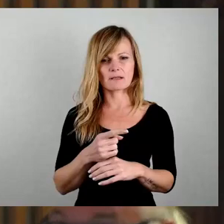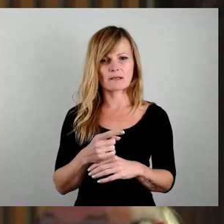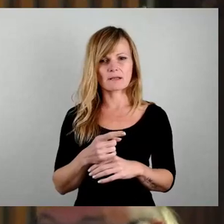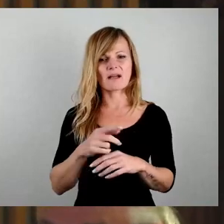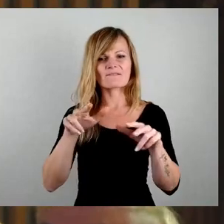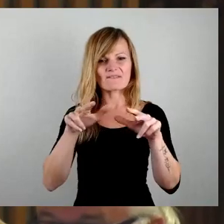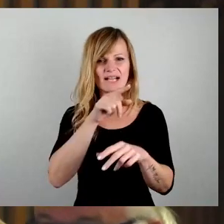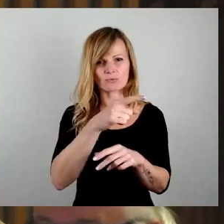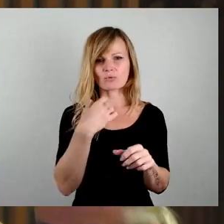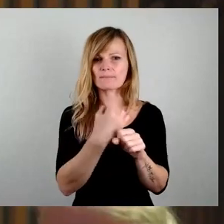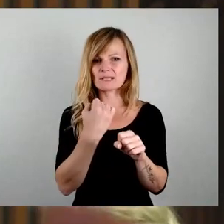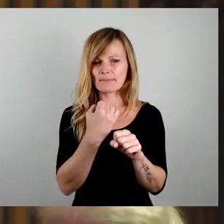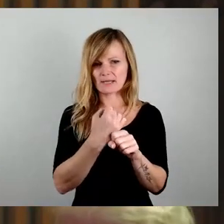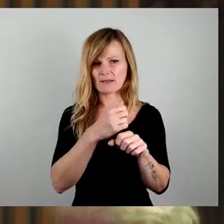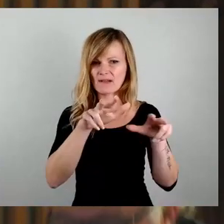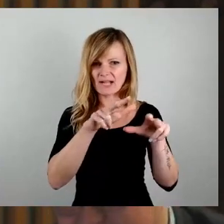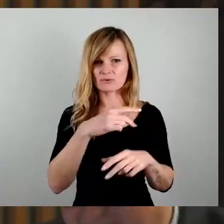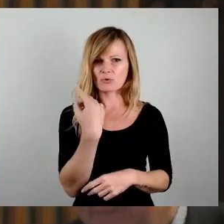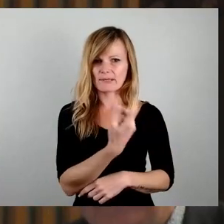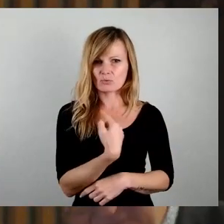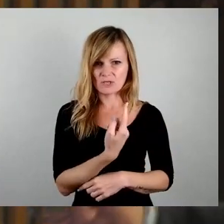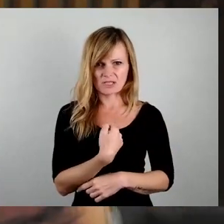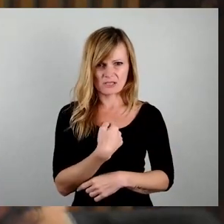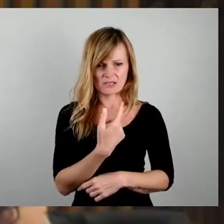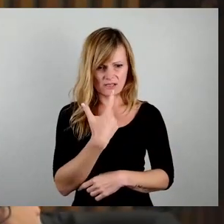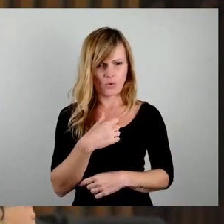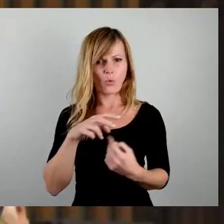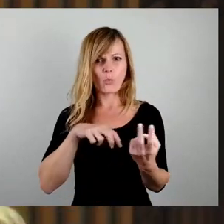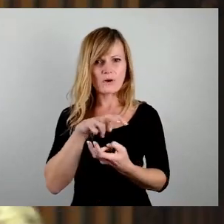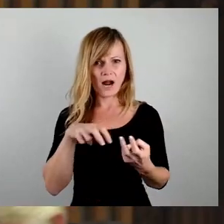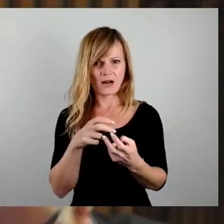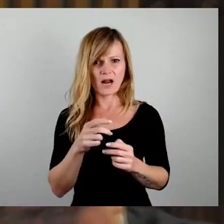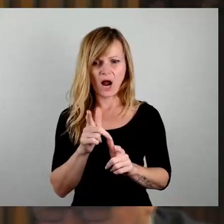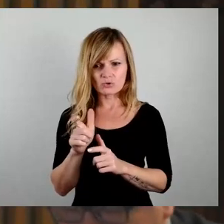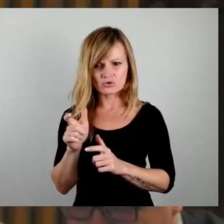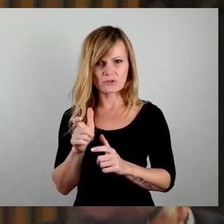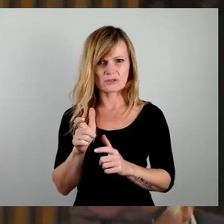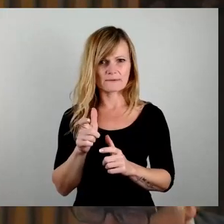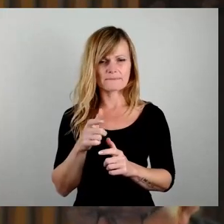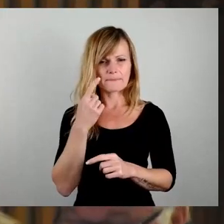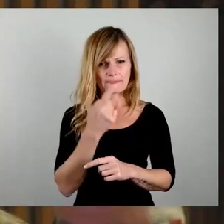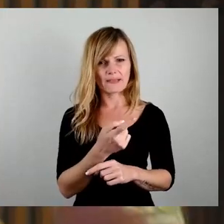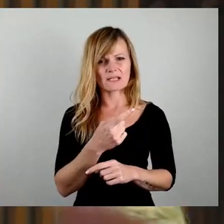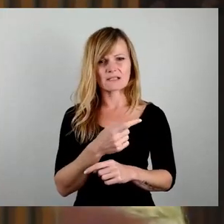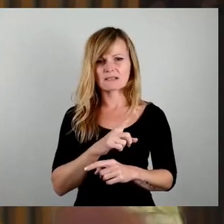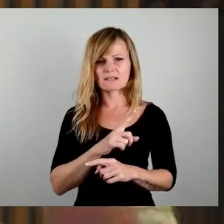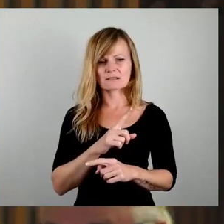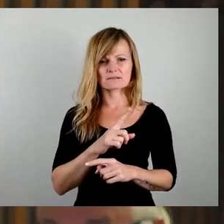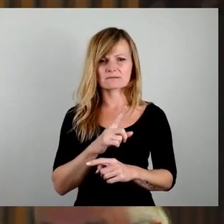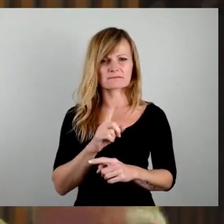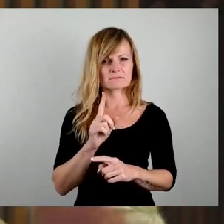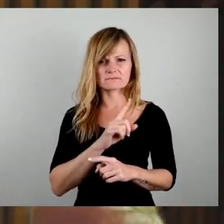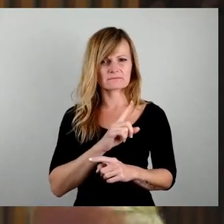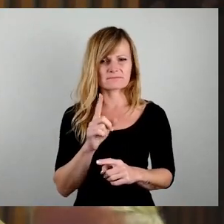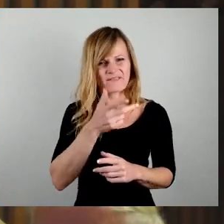mit uns im Ausschuss umgegangen sind, ist eine Unverschämtheit. Und wenn der